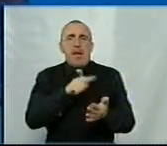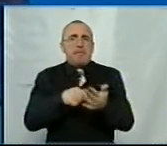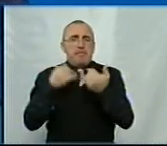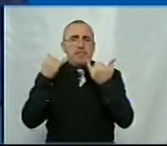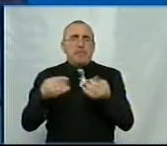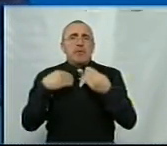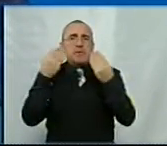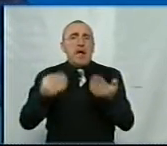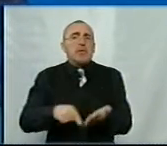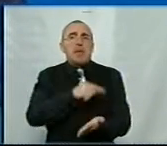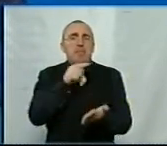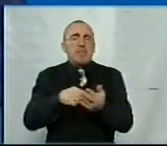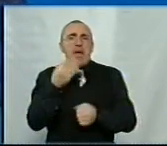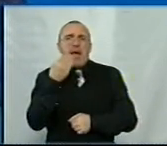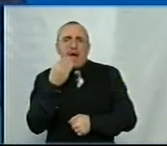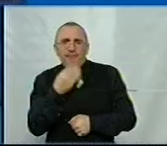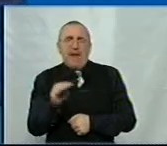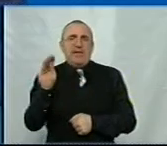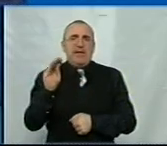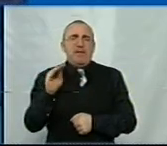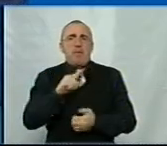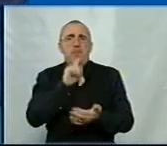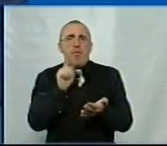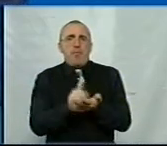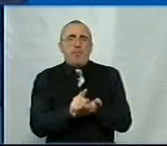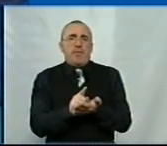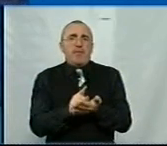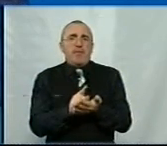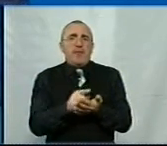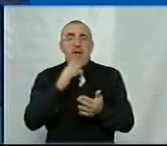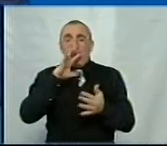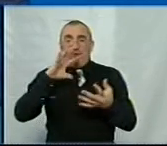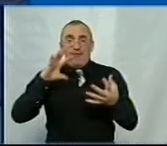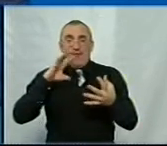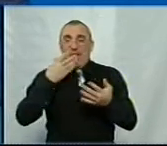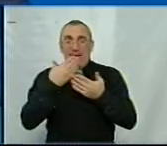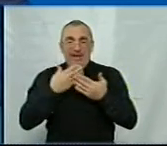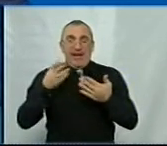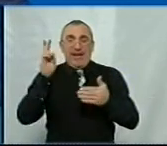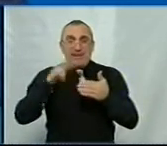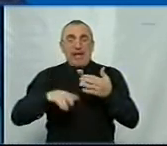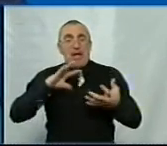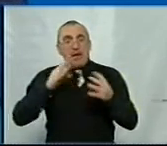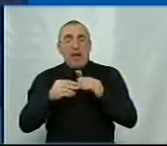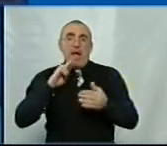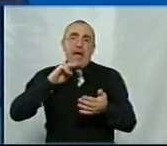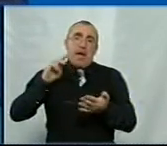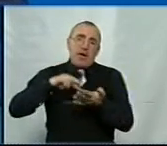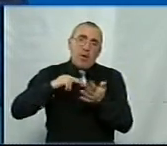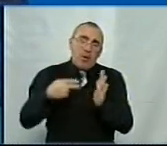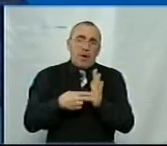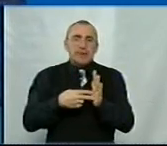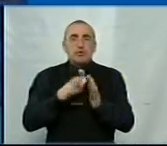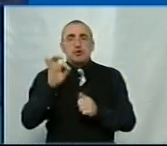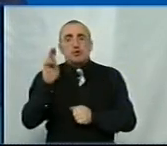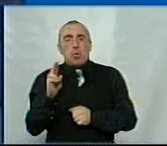повинні дати місту ефективність, які повинні в кінцевому результаті дати чи то економічний, чи то соціальний